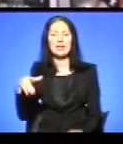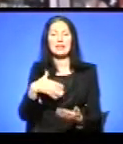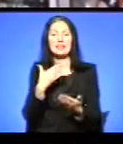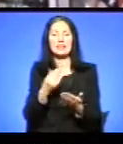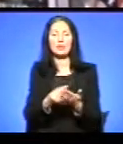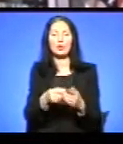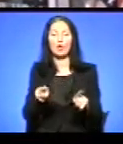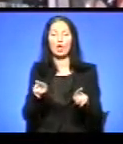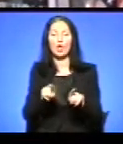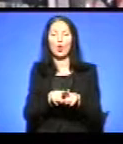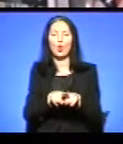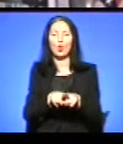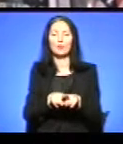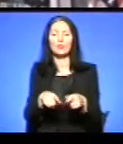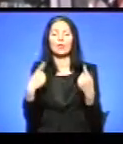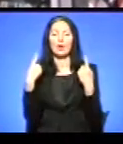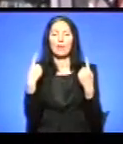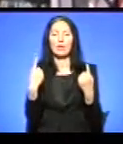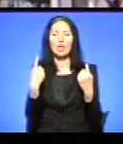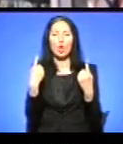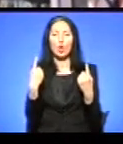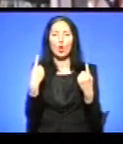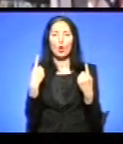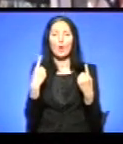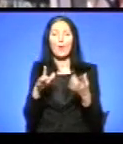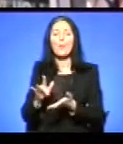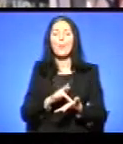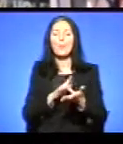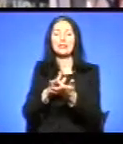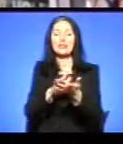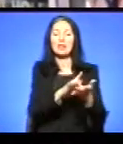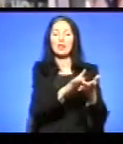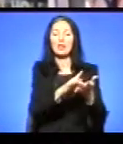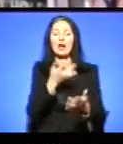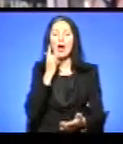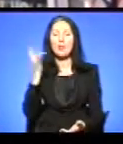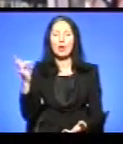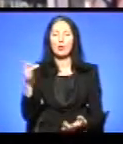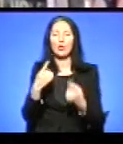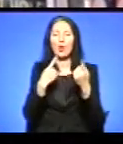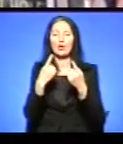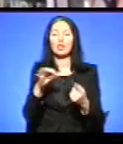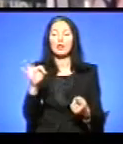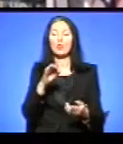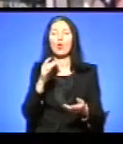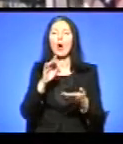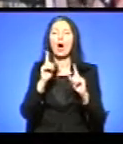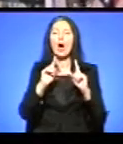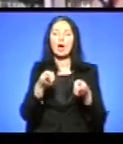такого великого мандрівки Америкою говорили про реальну ситуацію,